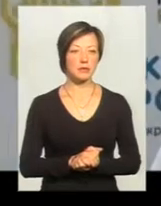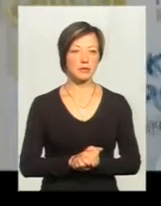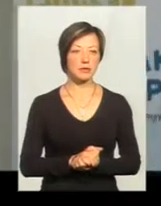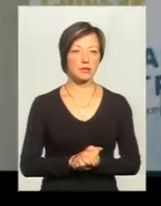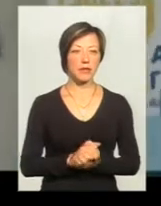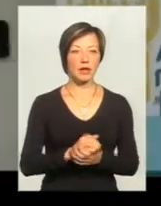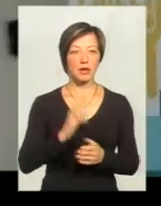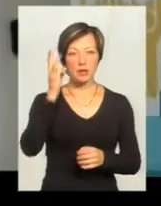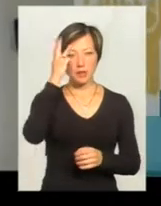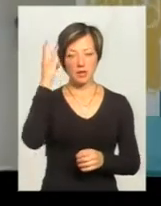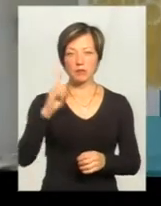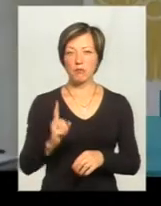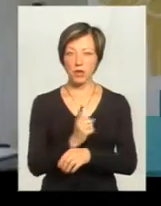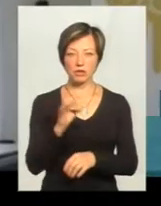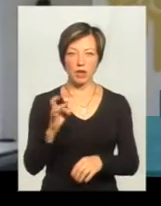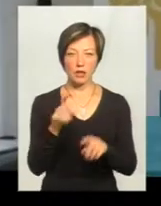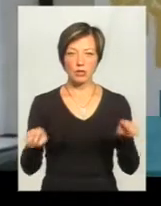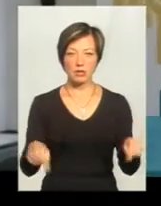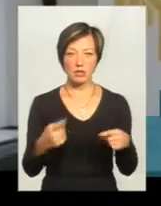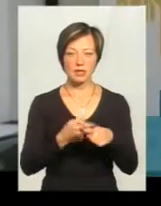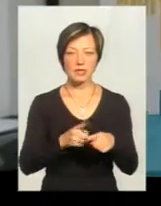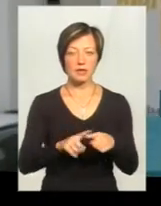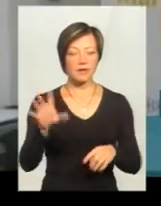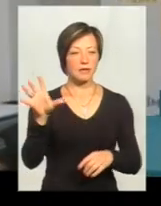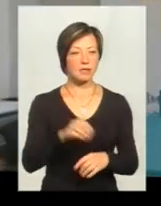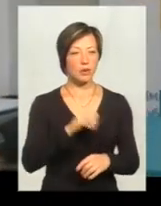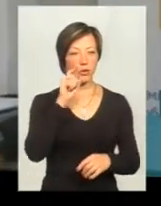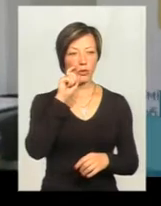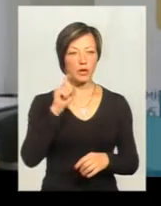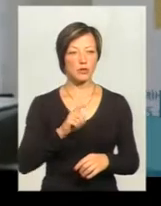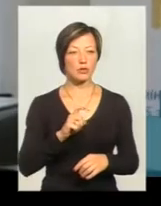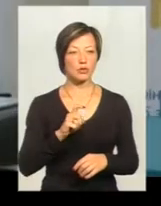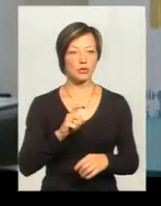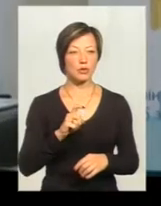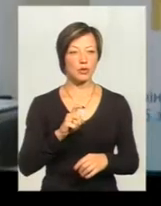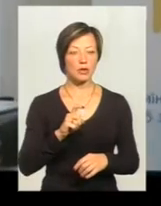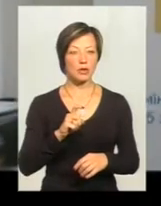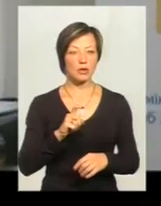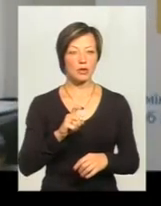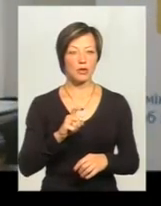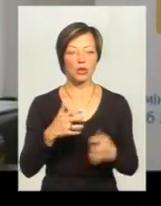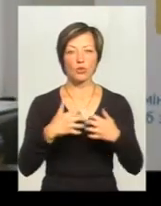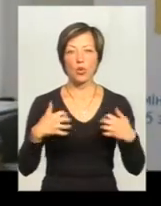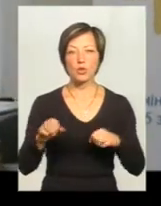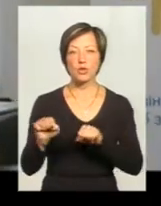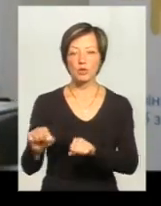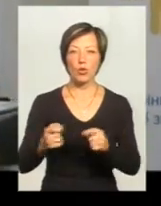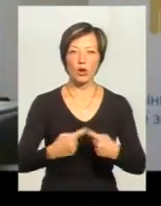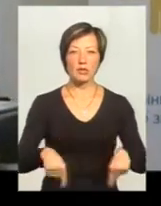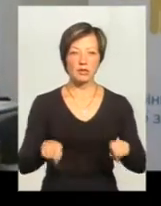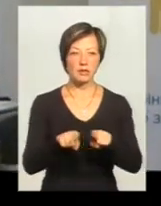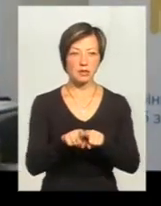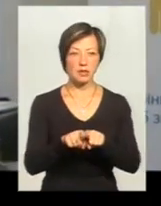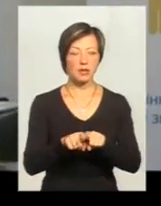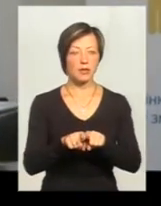Хмельницькому перший раз буде. Він віддовується це всеукраїнською вічною захисною організацією «Юлія